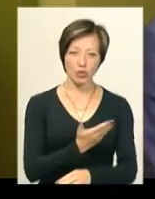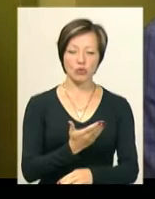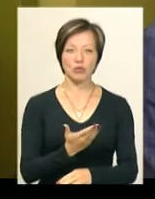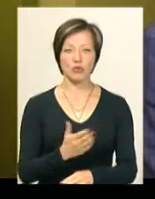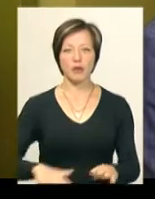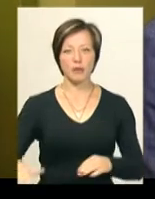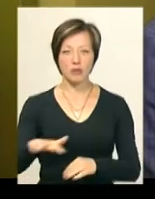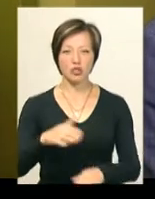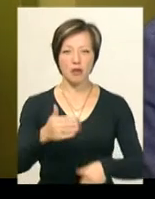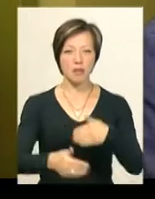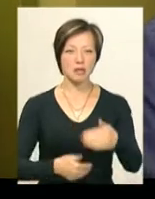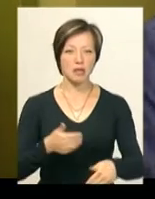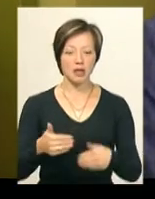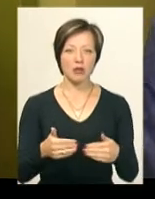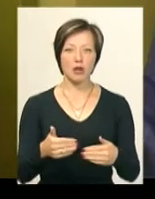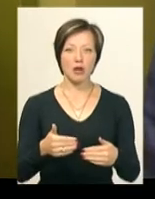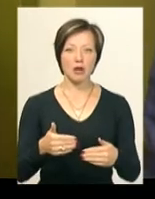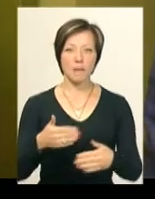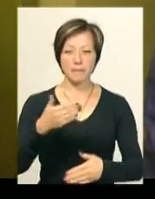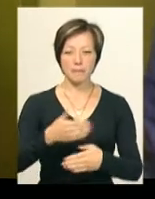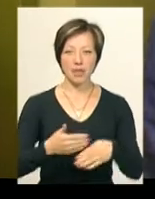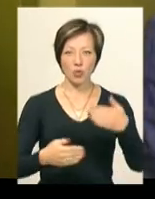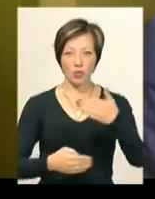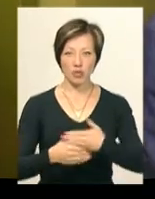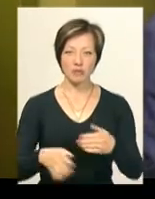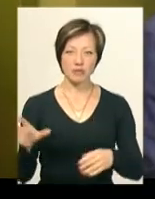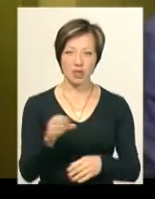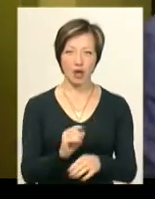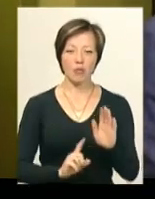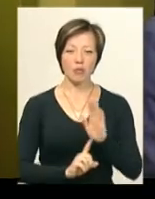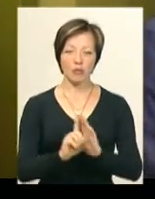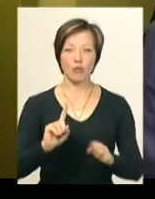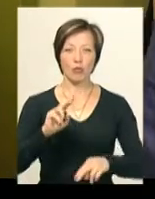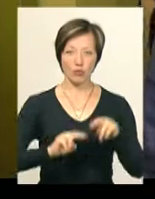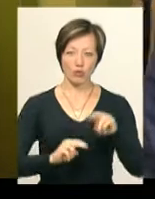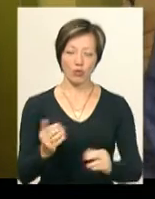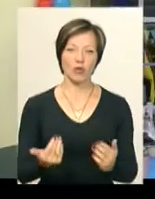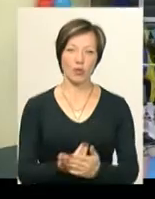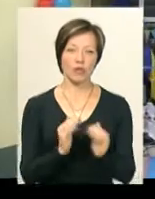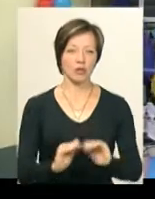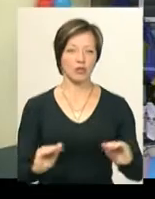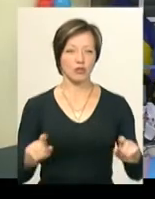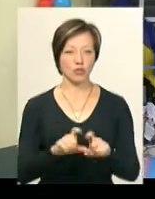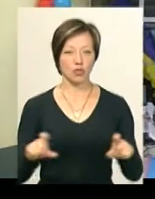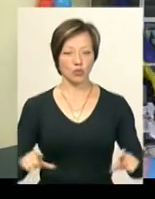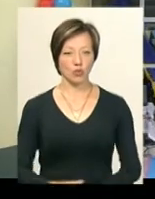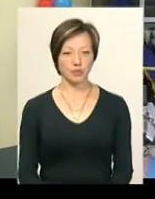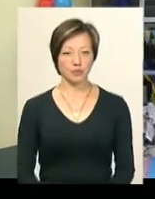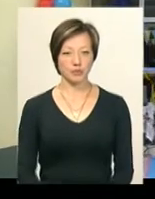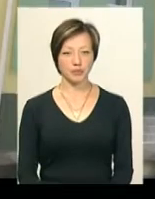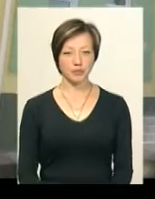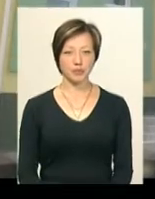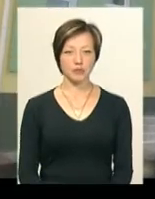приміщення басейну, бітонних чаш для басейну, а потім побудований новий дитячий садочок. Дарина Денисенко,